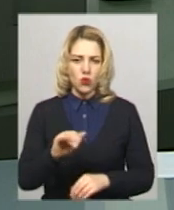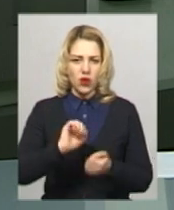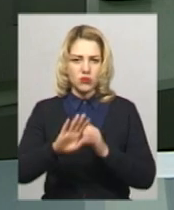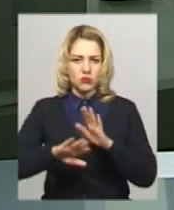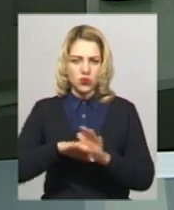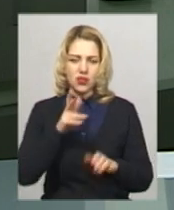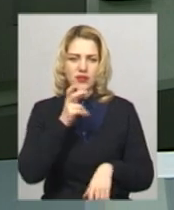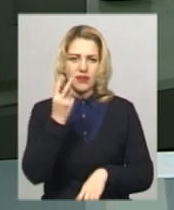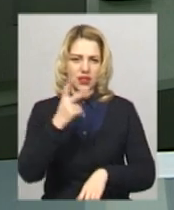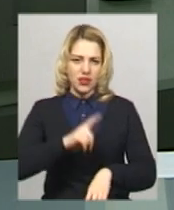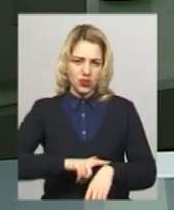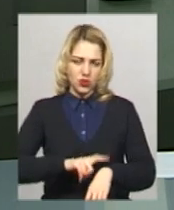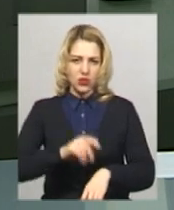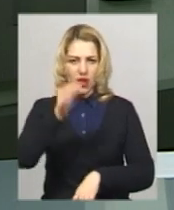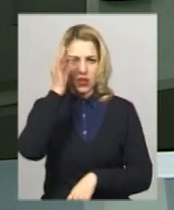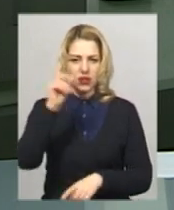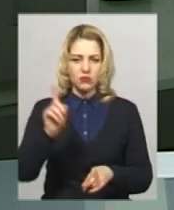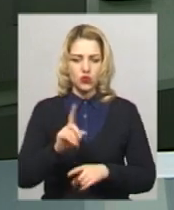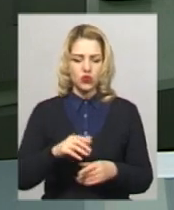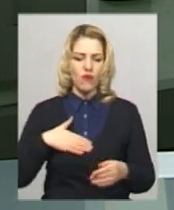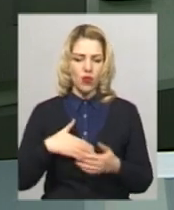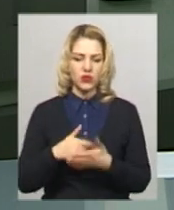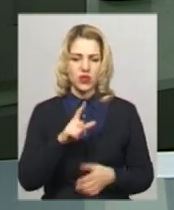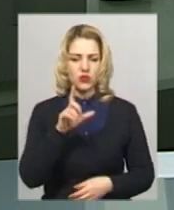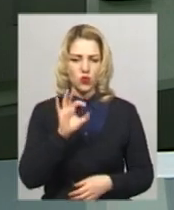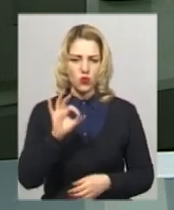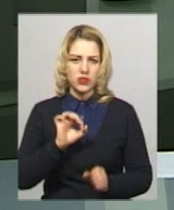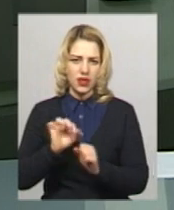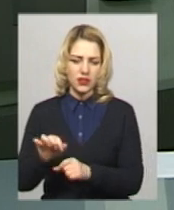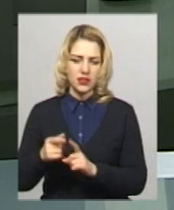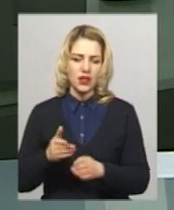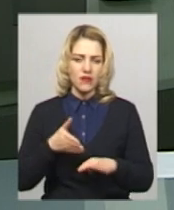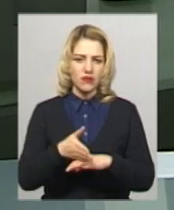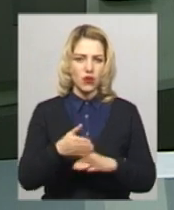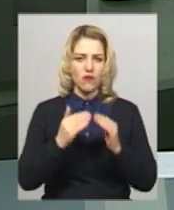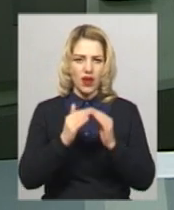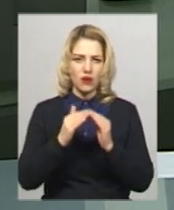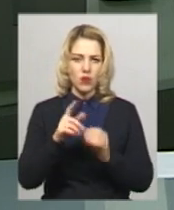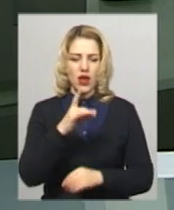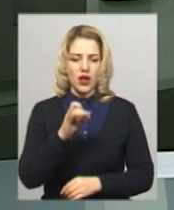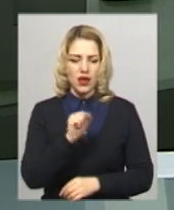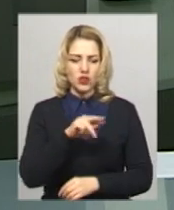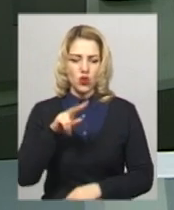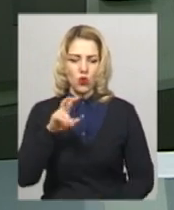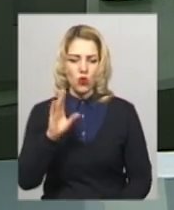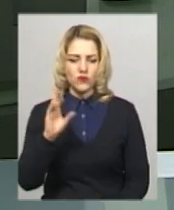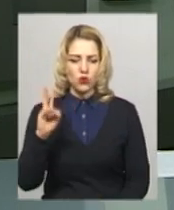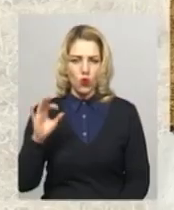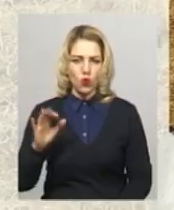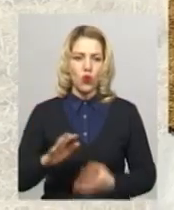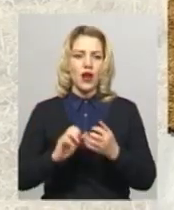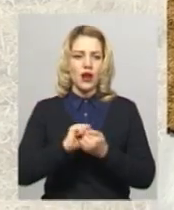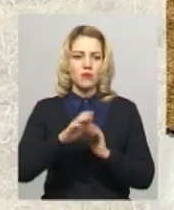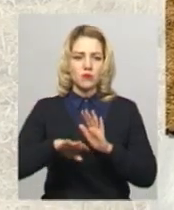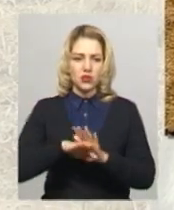13-й годині. Нагадаю, волонтери зоозахисних організацій відвідали ферму Миколи Рачковського в селі Кам'янка Кам'яни з Подільського